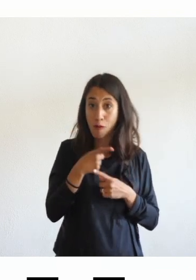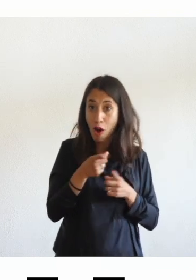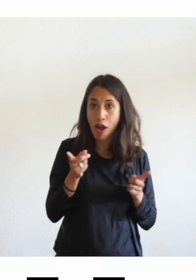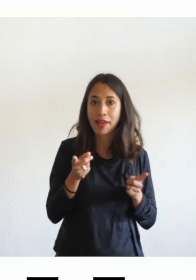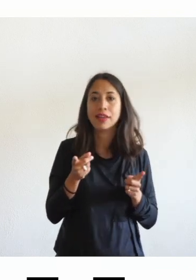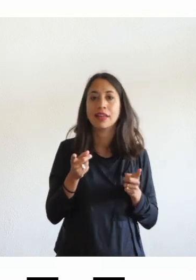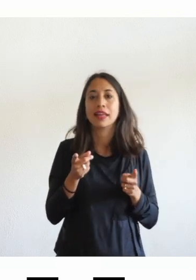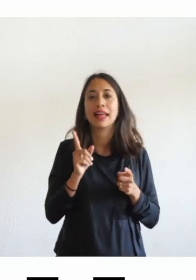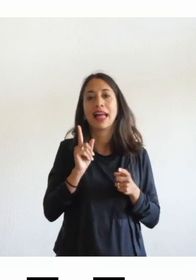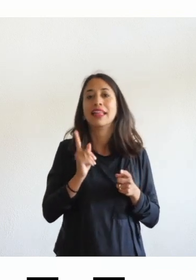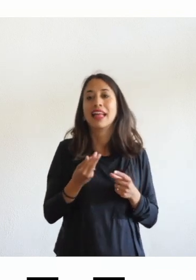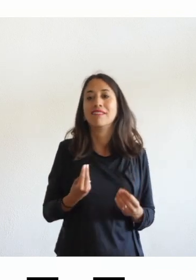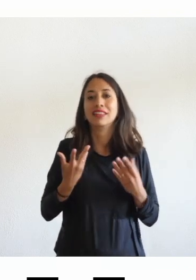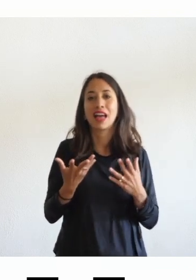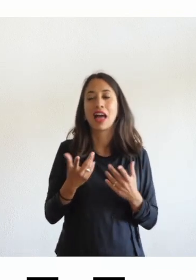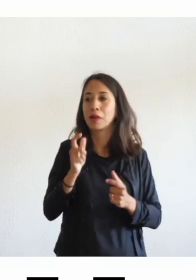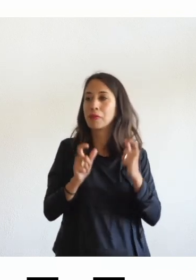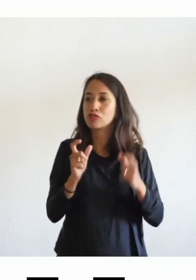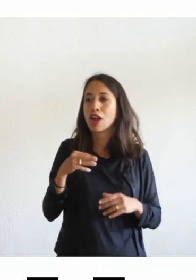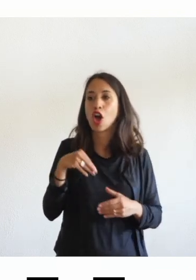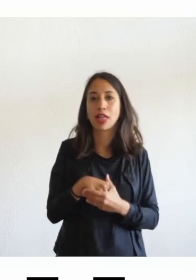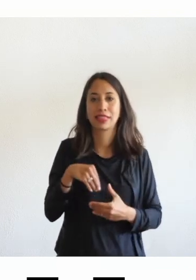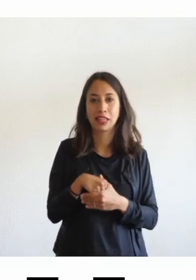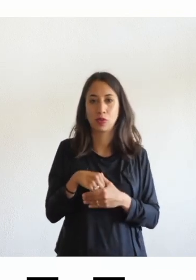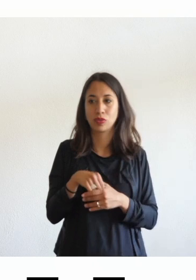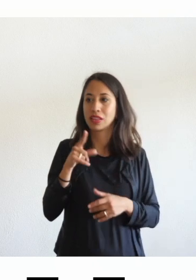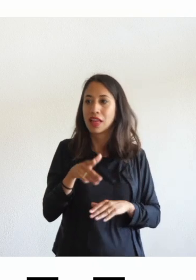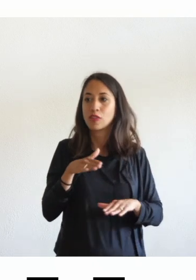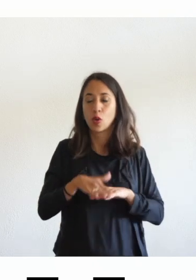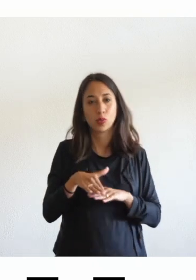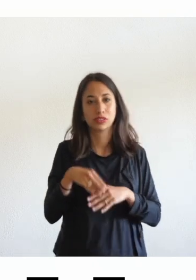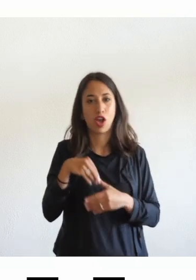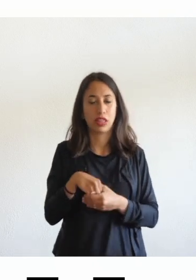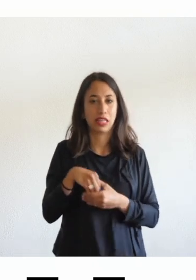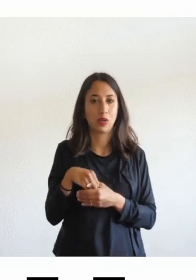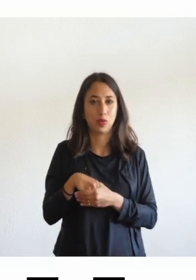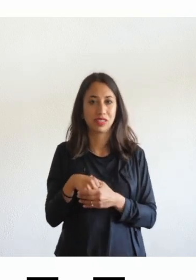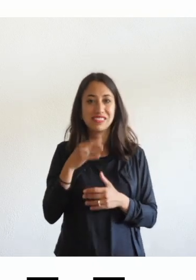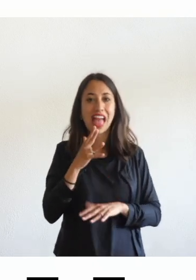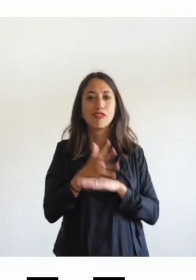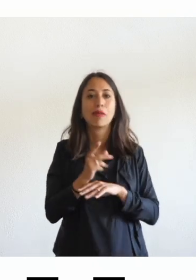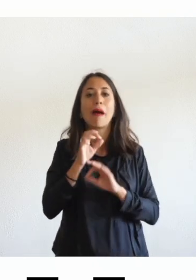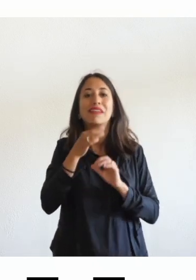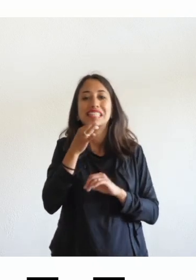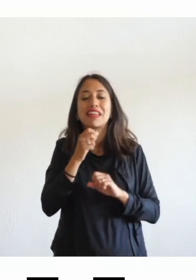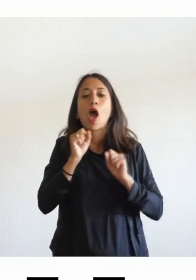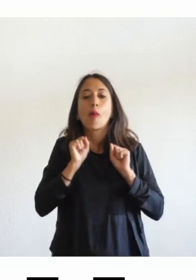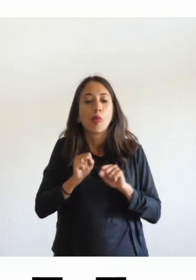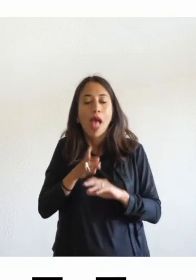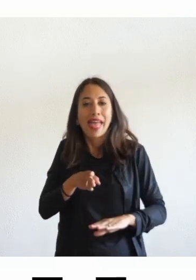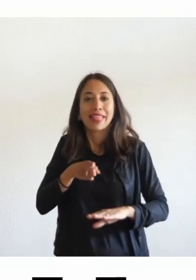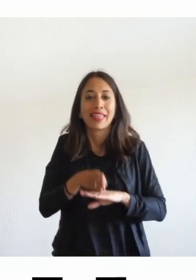contenuti alle persone per farle accedere al contenuto accessibilità quindi è l'accesso al contenuto